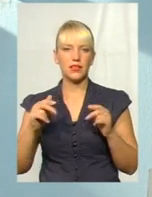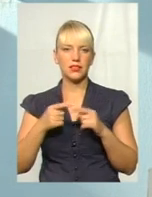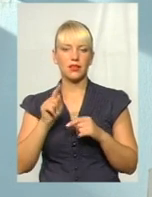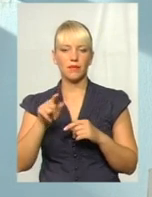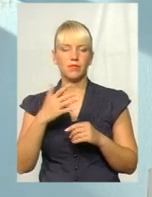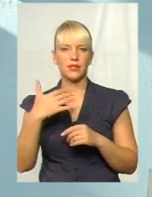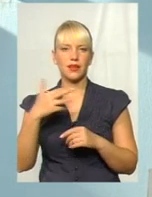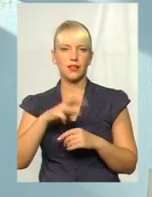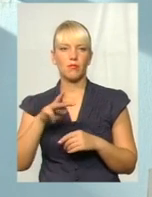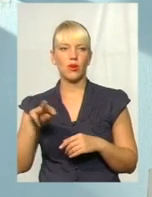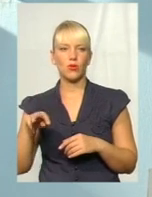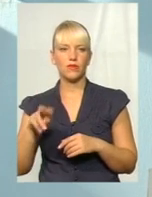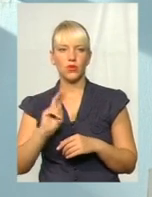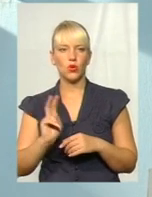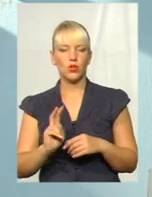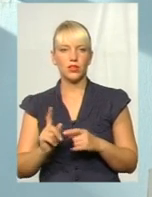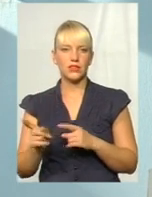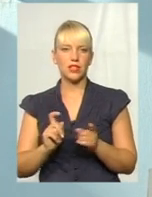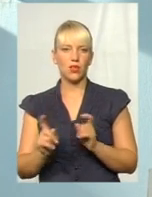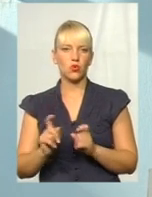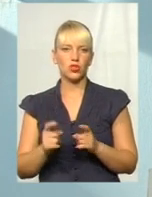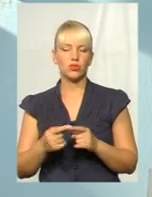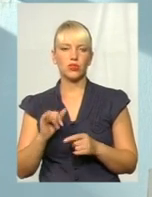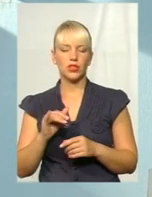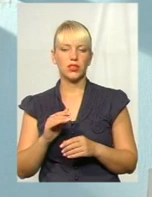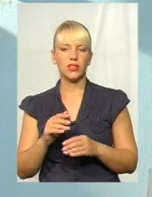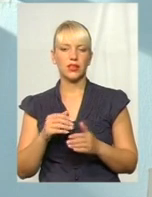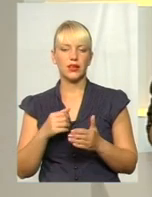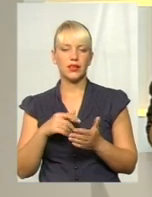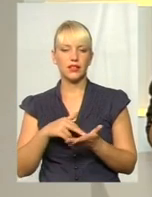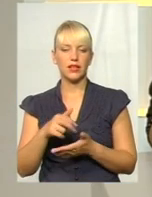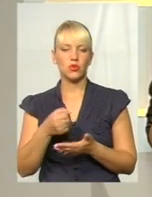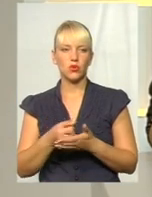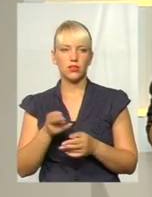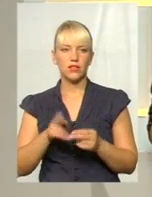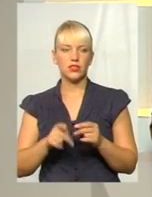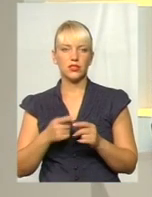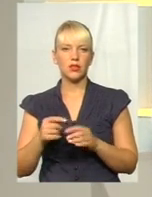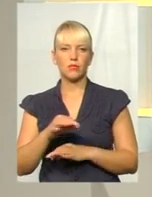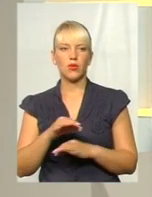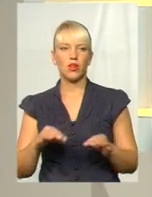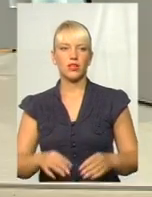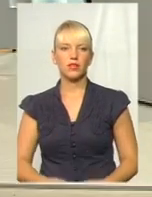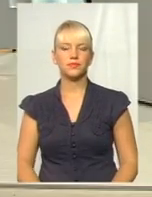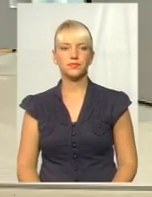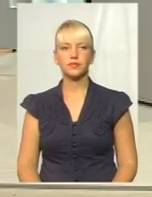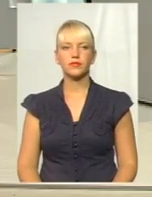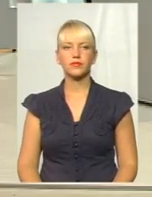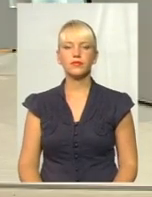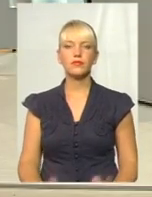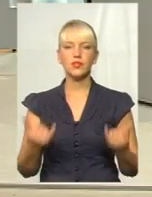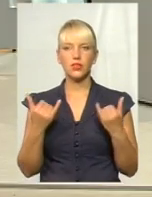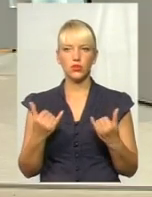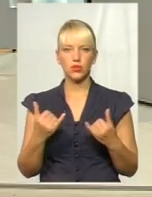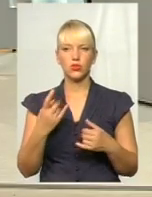мільйонів доларів залучено. І йде до завершення цей проєкту. Пані Наталю? Сьогодні